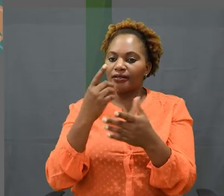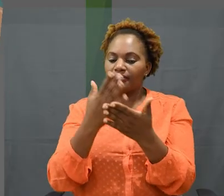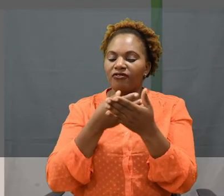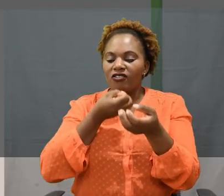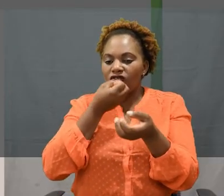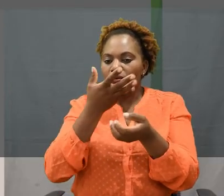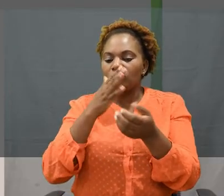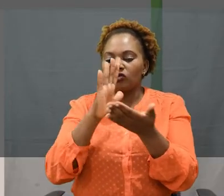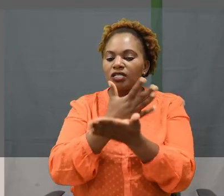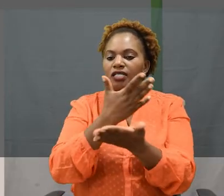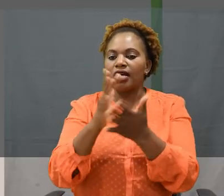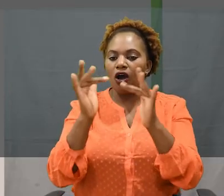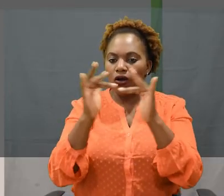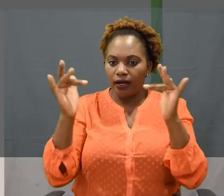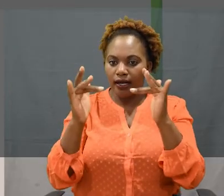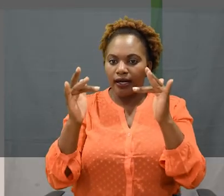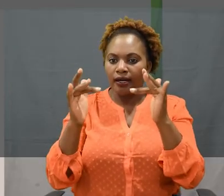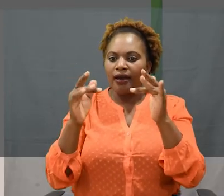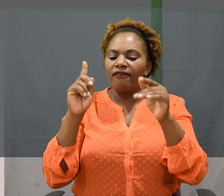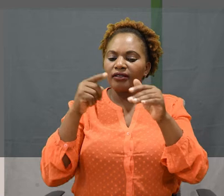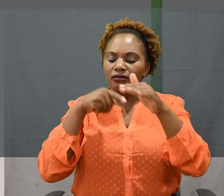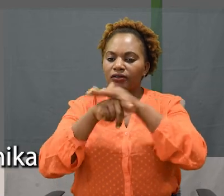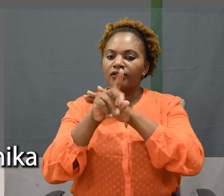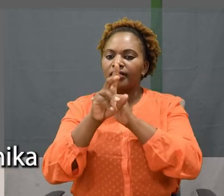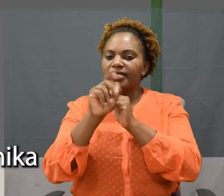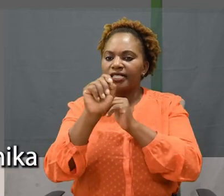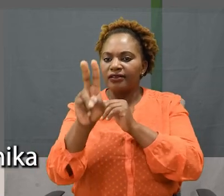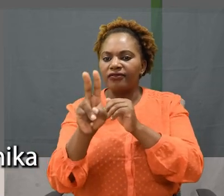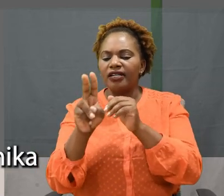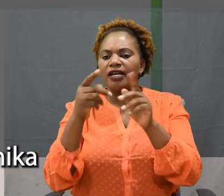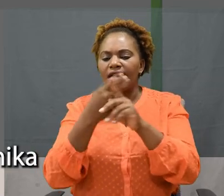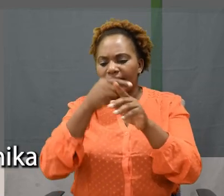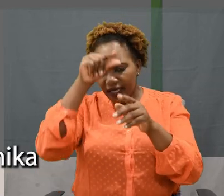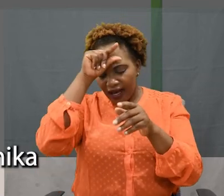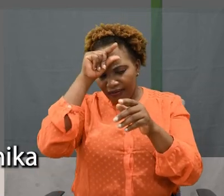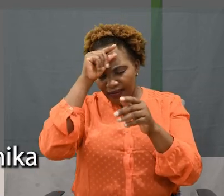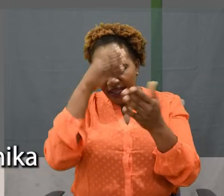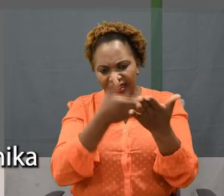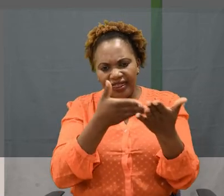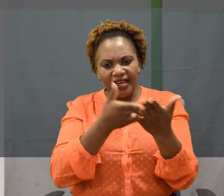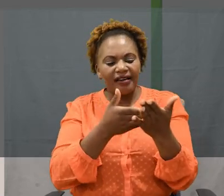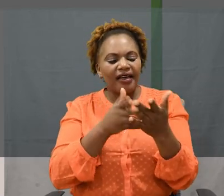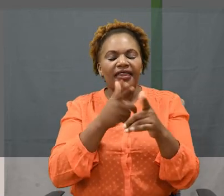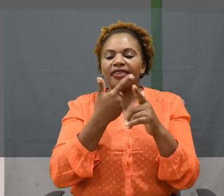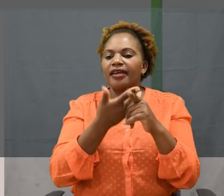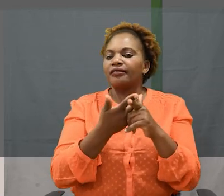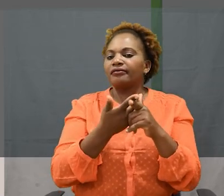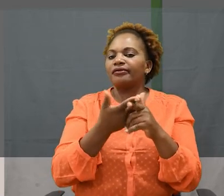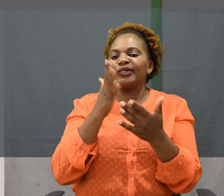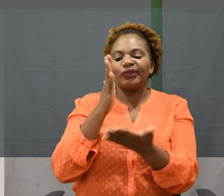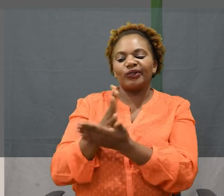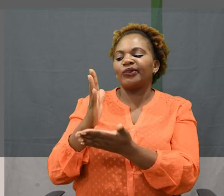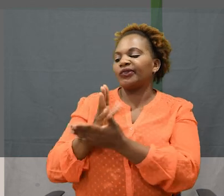hiyo ni rahisi Ndiyo, na kabli usambati tarifa mtandaoni Chunguza kwa kufitumia viyumbu viyabari vina vofamika Na wavuti watasiza